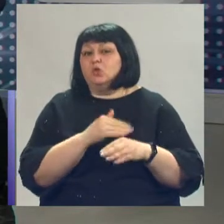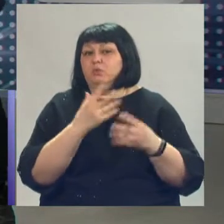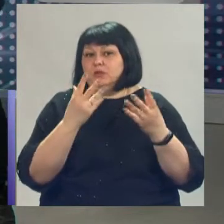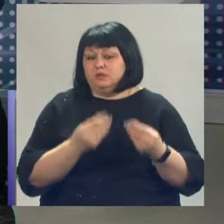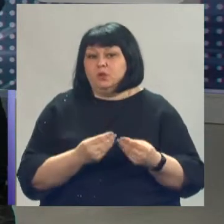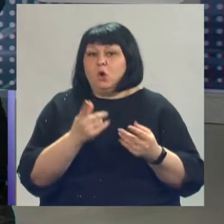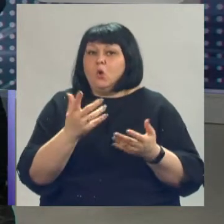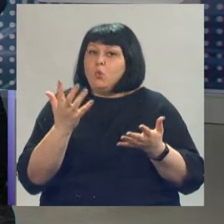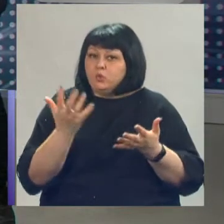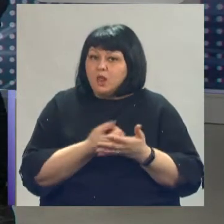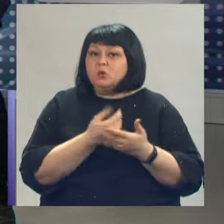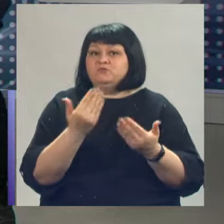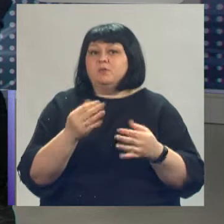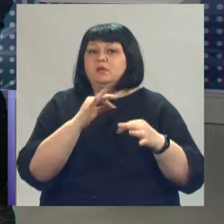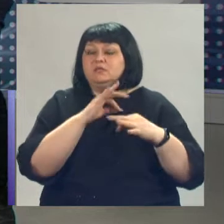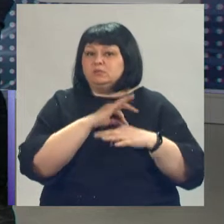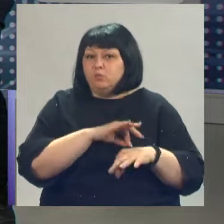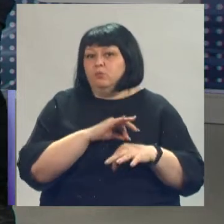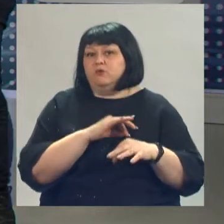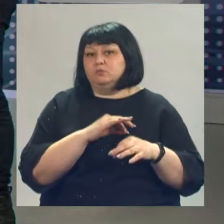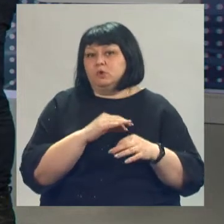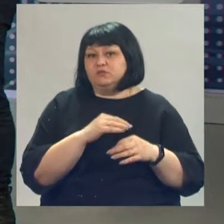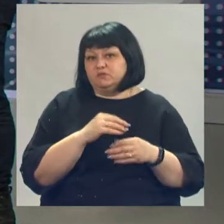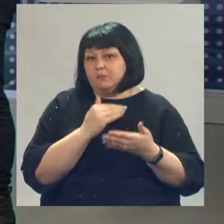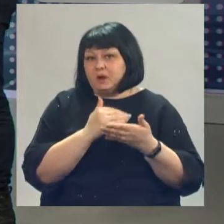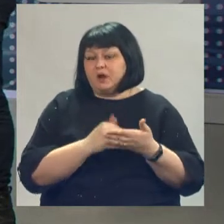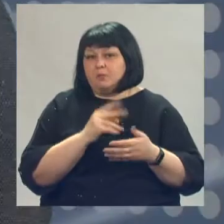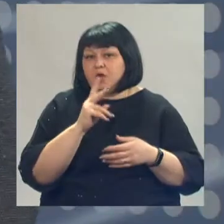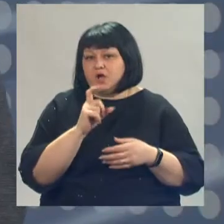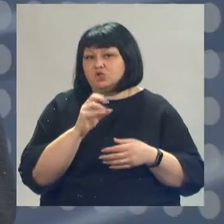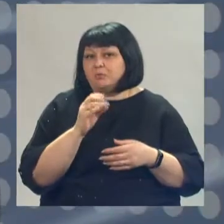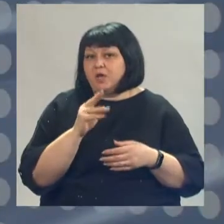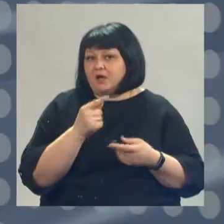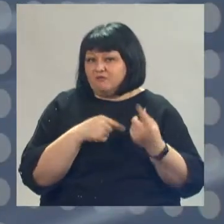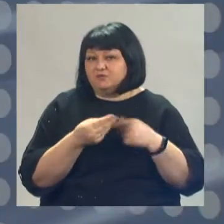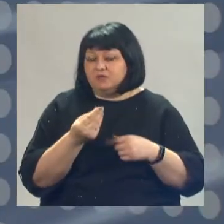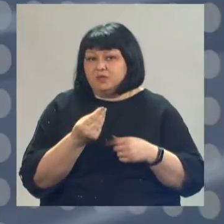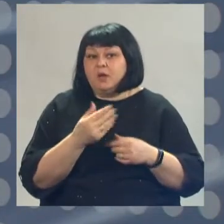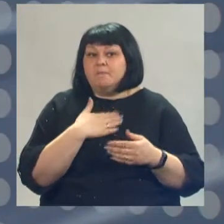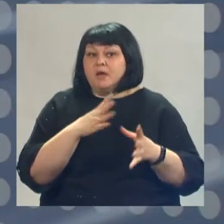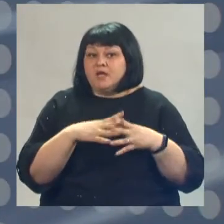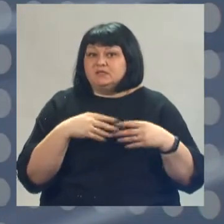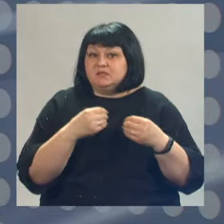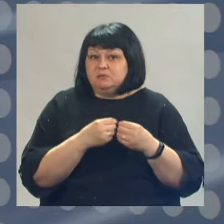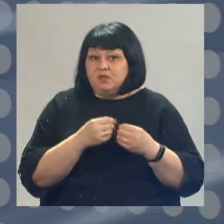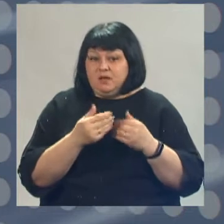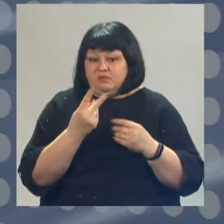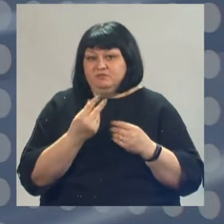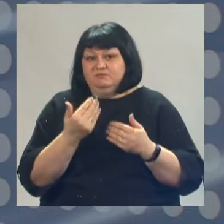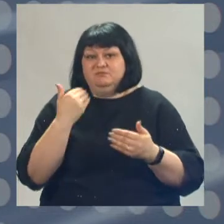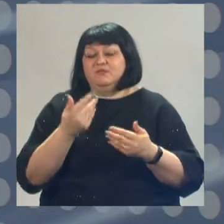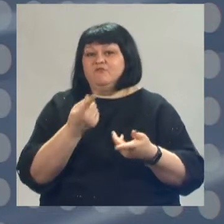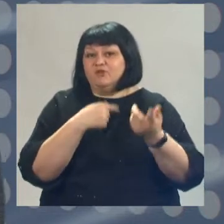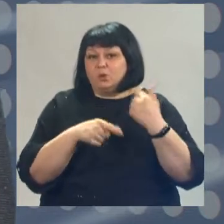Удалось ли вам уже воспользоваться программой кэшбэка? Да, моя семья буквально на днях вернулась из своего путешествия по Краснодарскому